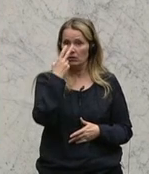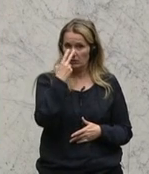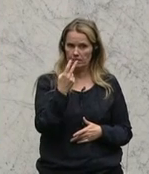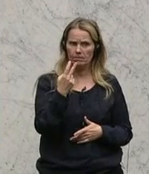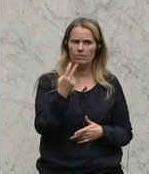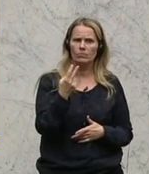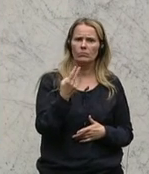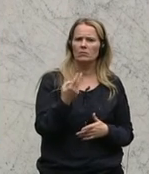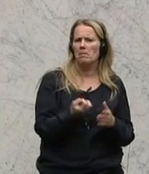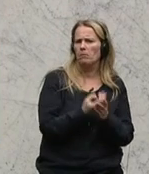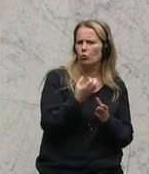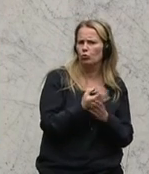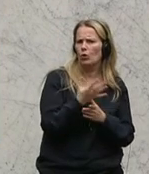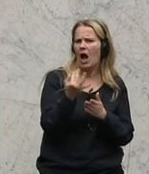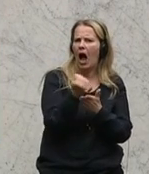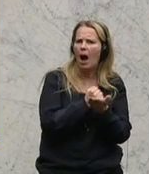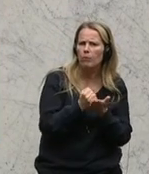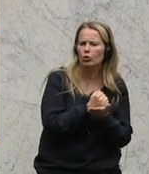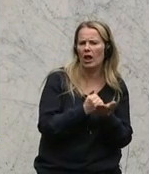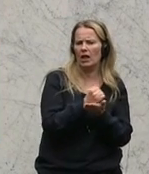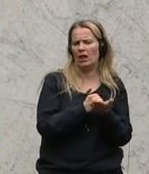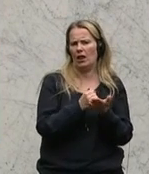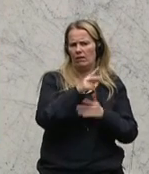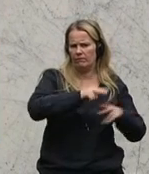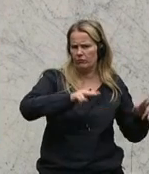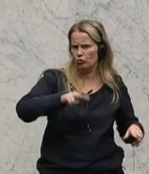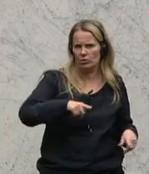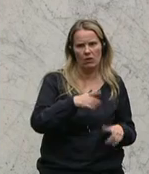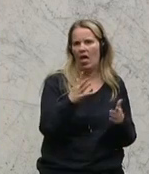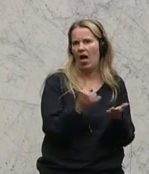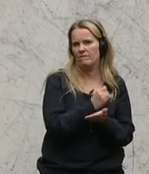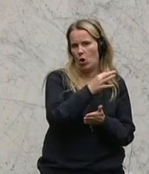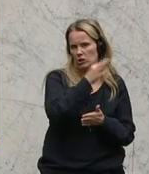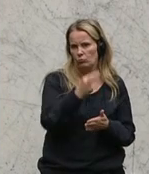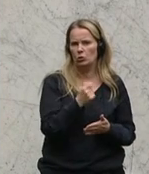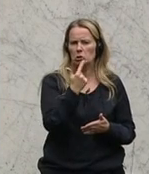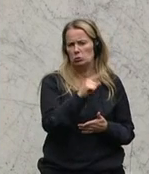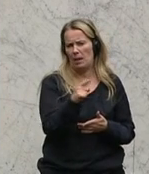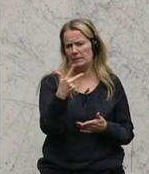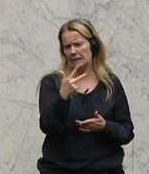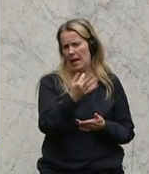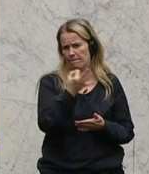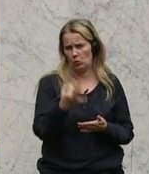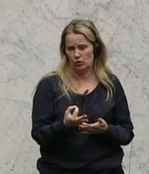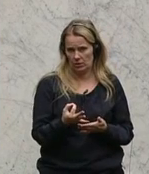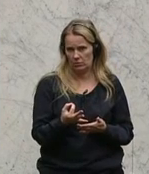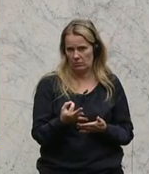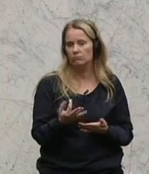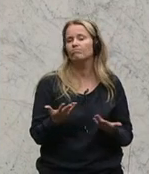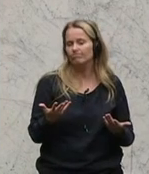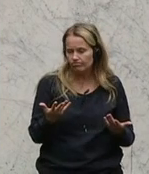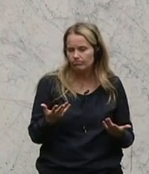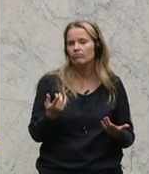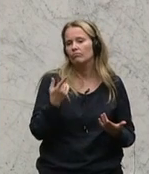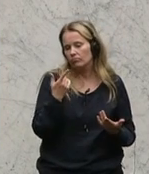Produkten aus der Apotheke, wo die Erfolgsquote bei 2 bis 3 Prozent liegt. Hier kann man natürlich